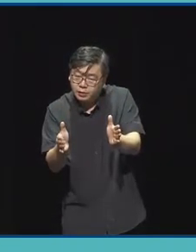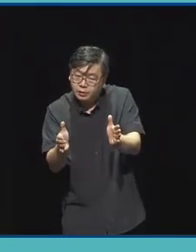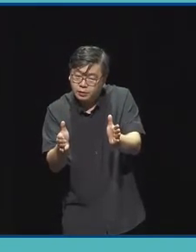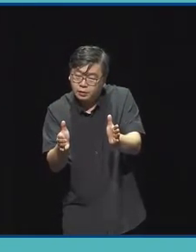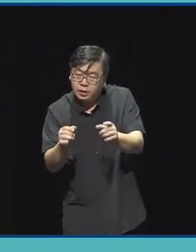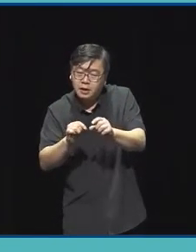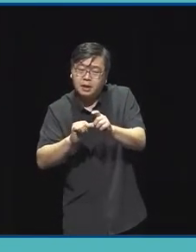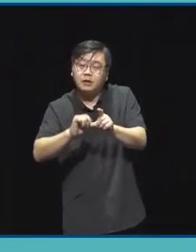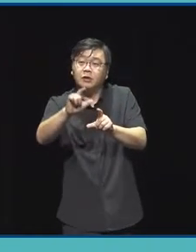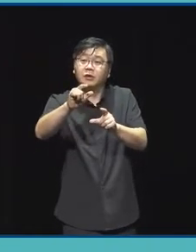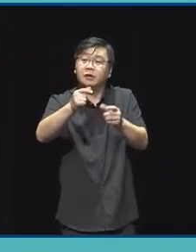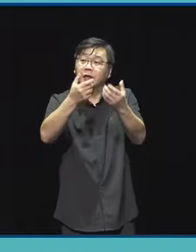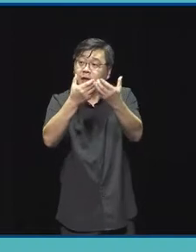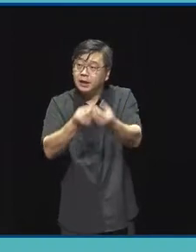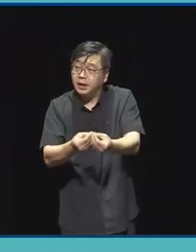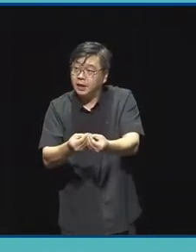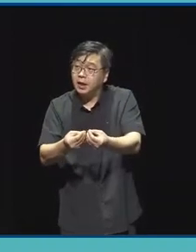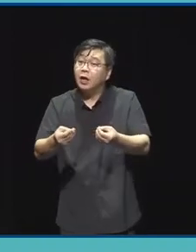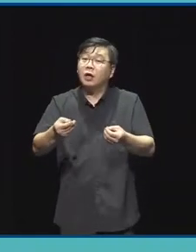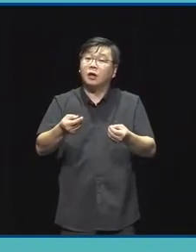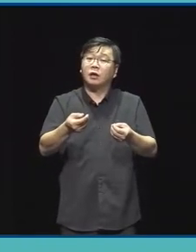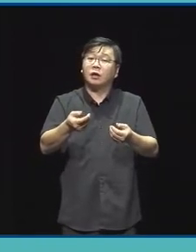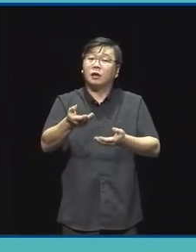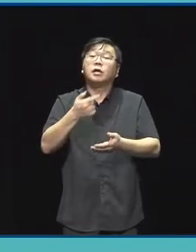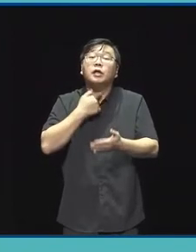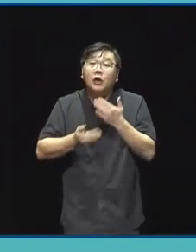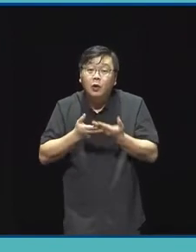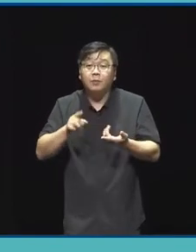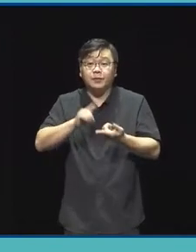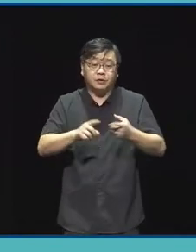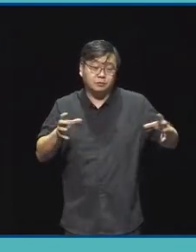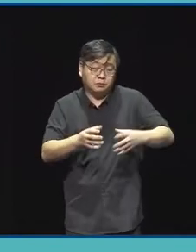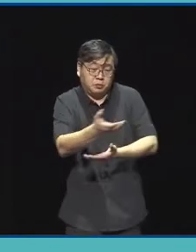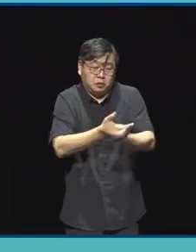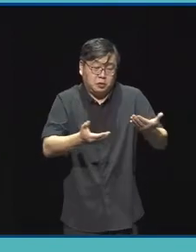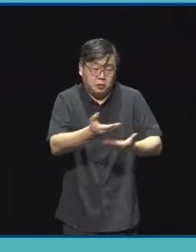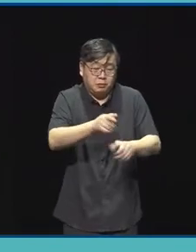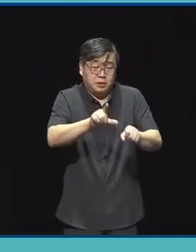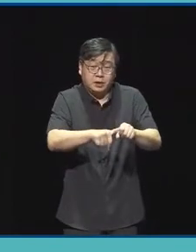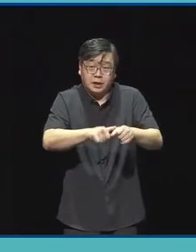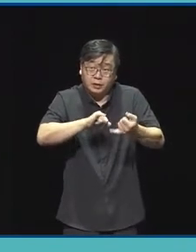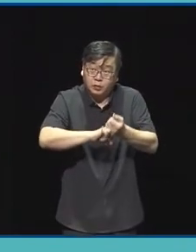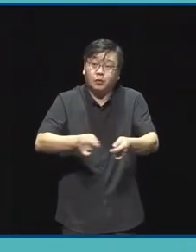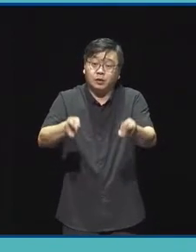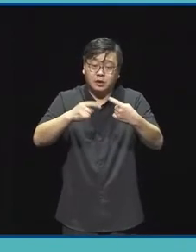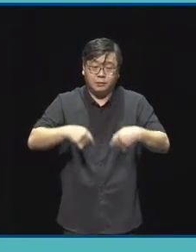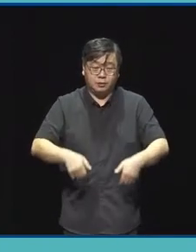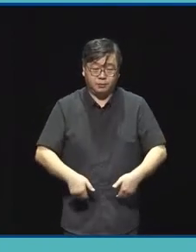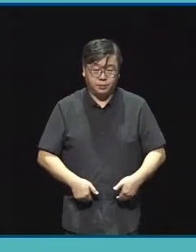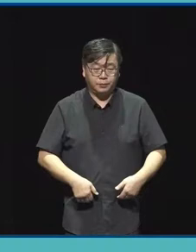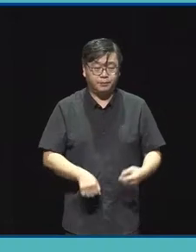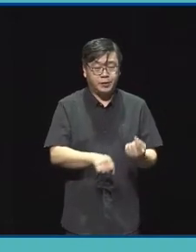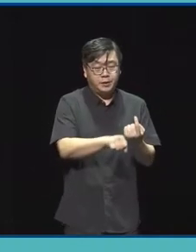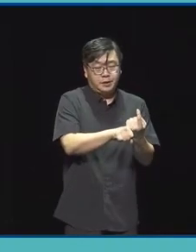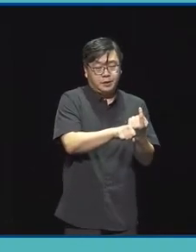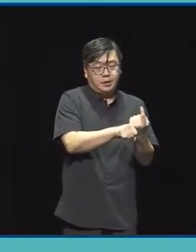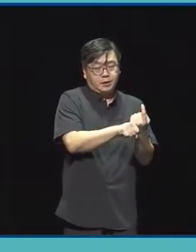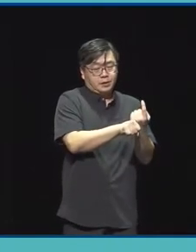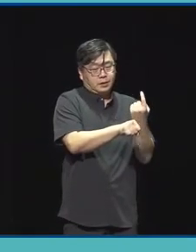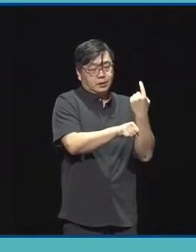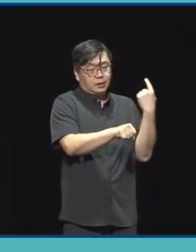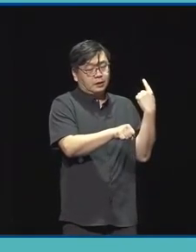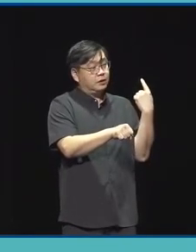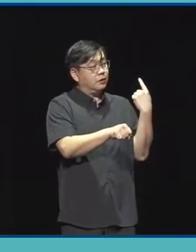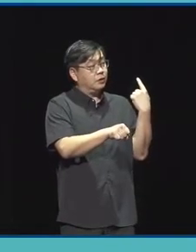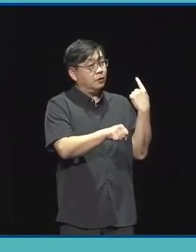부분들에 대해서 서로 공유하는 시간이 있으니 그거 역시 참고하시면 좋을 것 같습니다 작년의 경우에는 작년 12월 저희가 성과